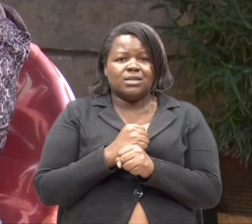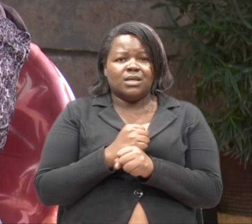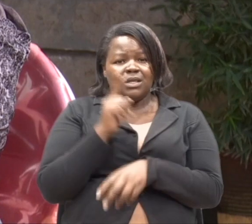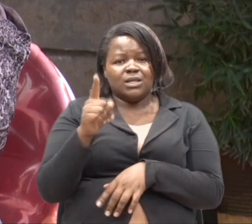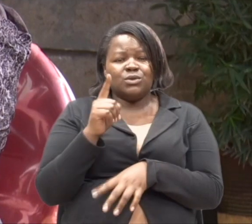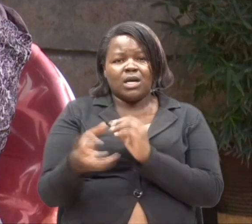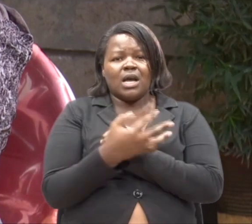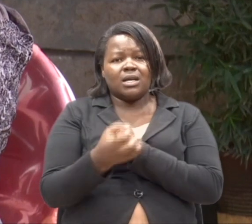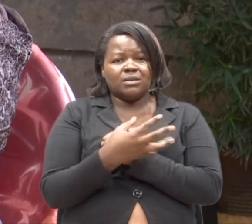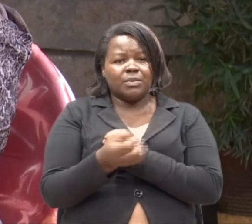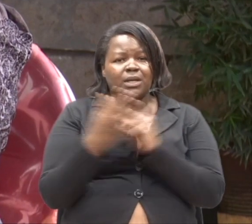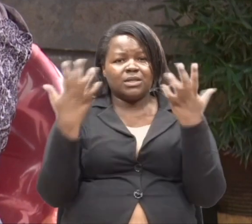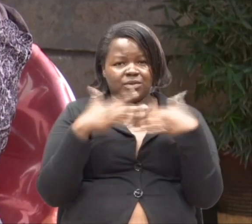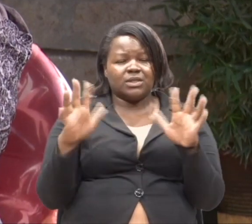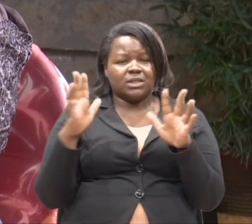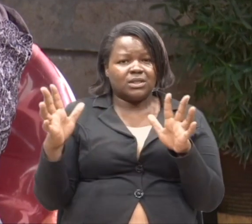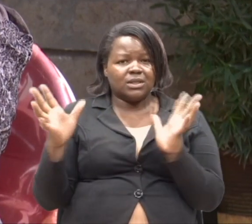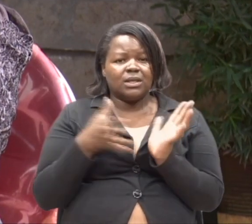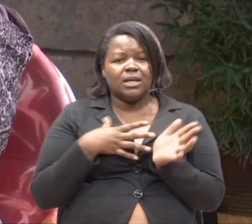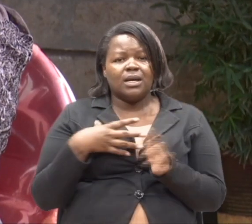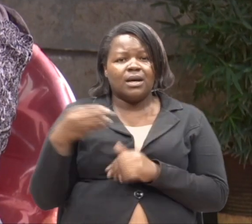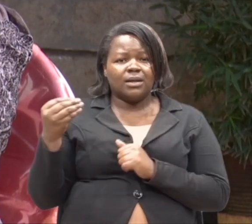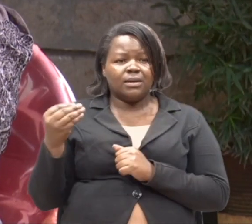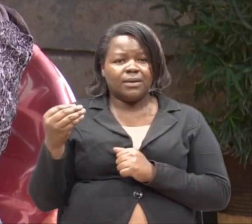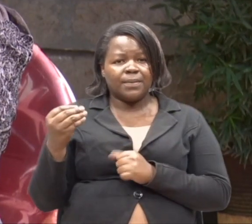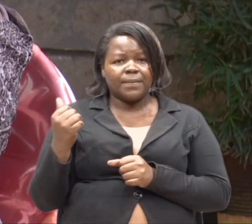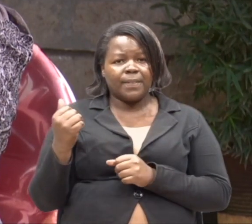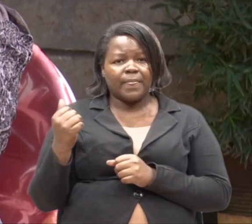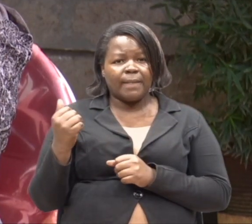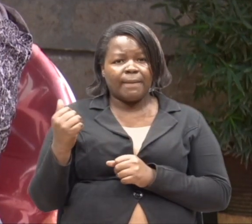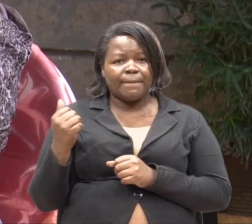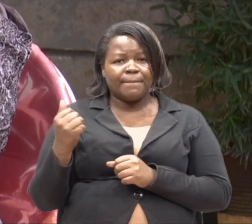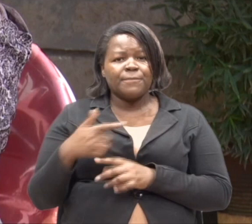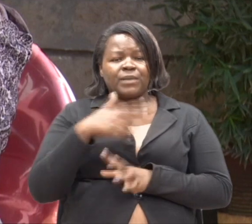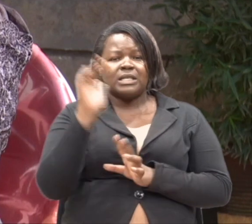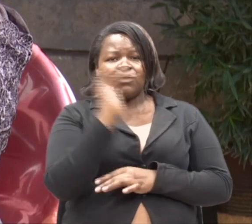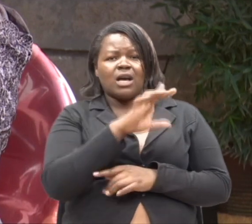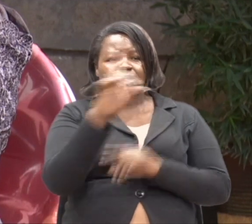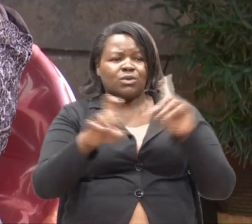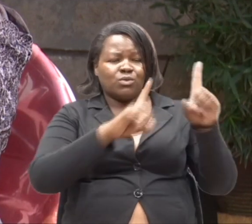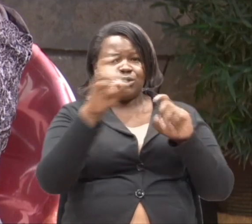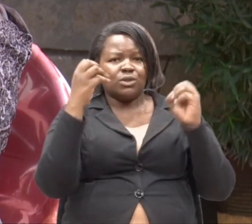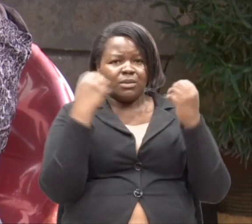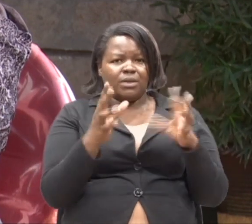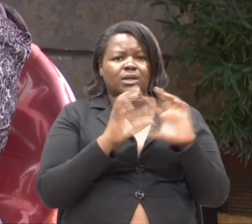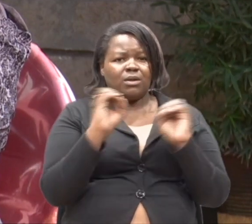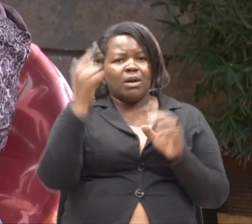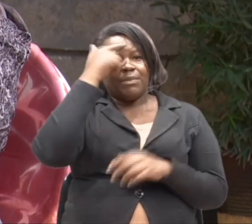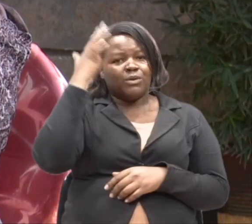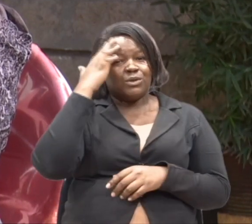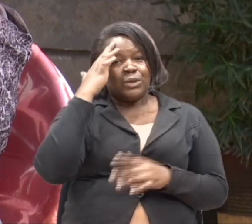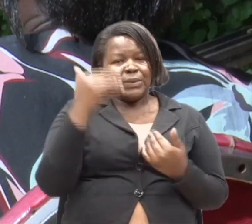Uwa alielezewa. Na hakuuliza maswali mingi, juwanajua